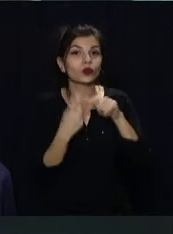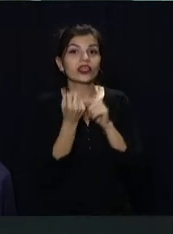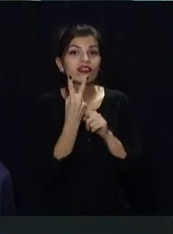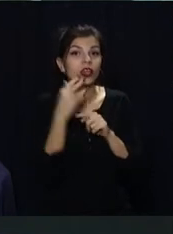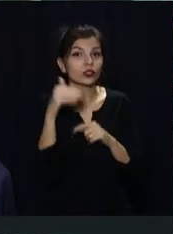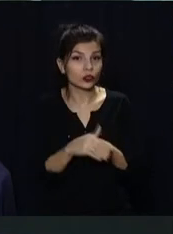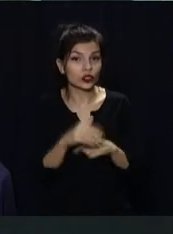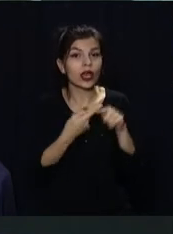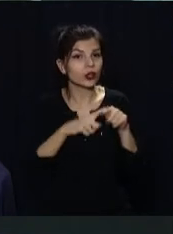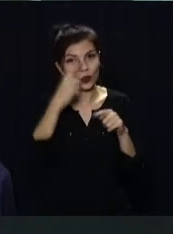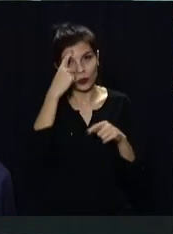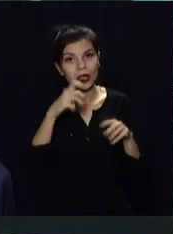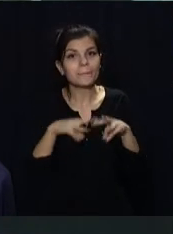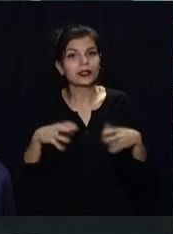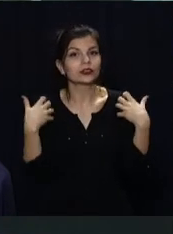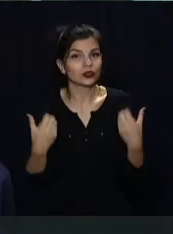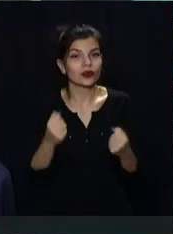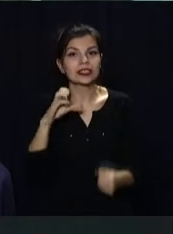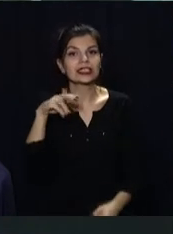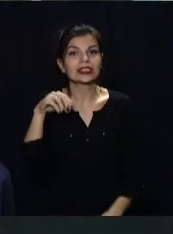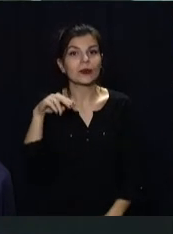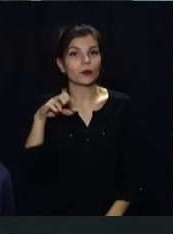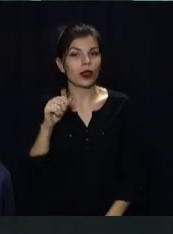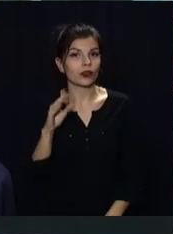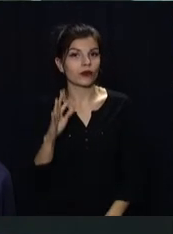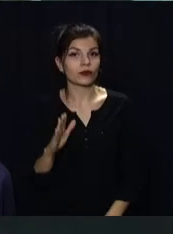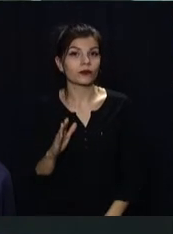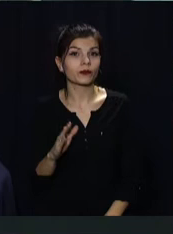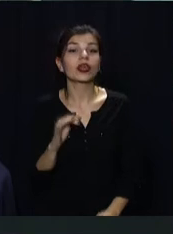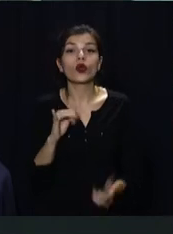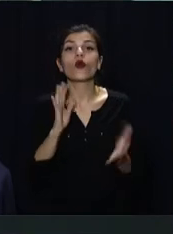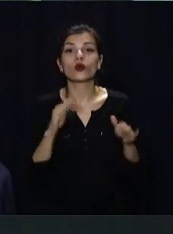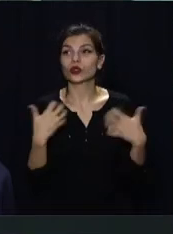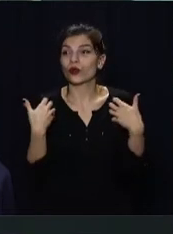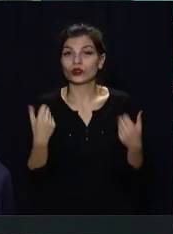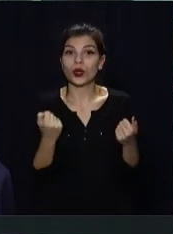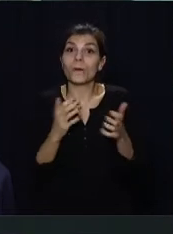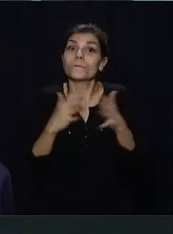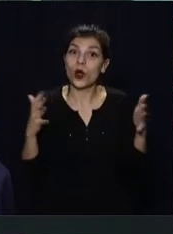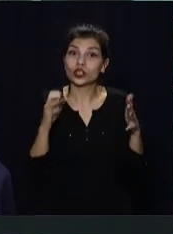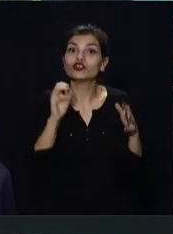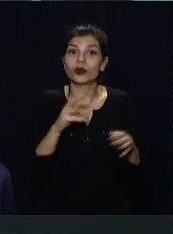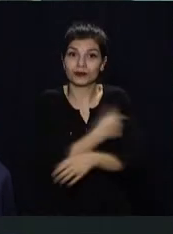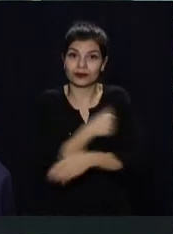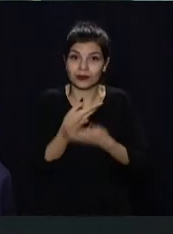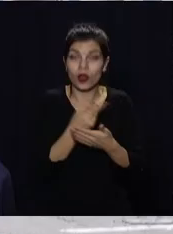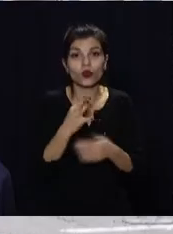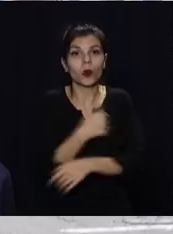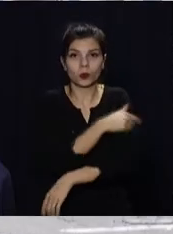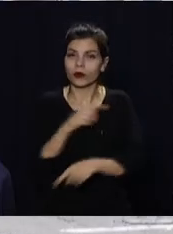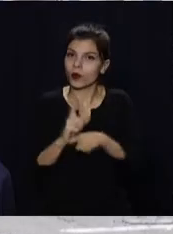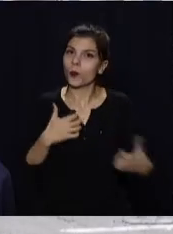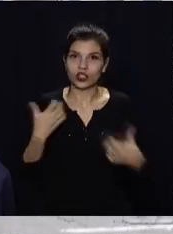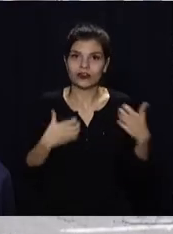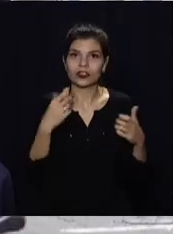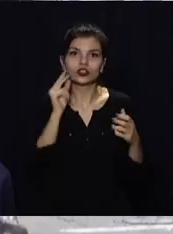'я. Загалом в Україні сьогодні плюс 12 тисяч. Про це повідомив міністр охорони здоров'я України Максим Степанов. І хоча удужавших